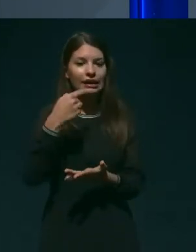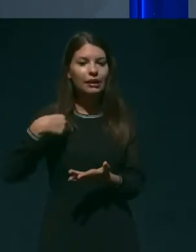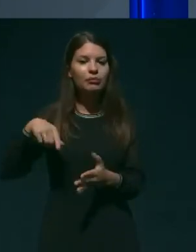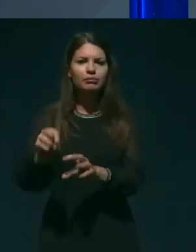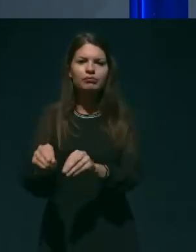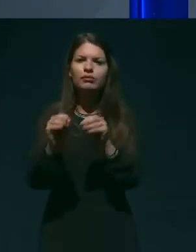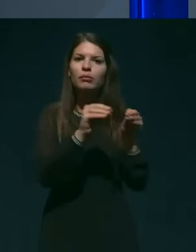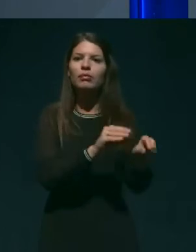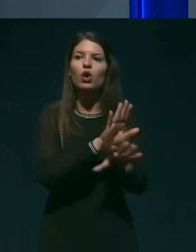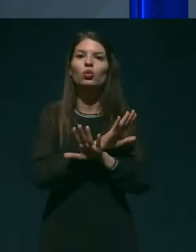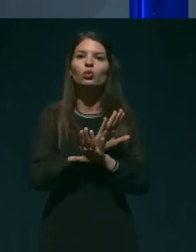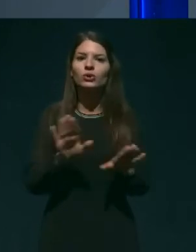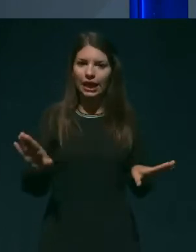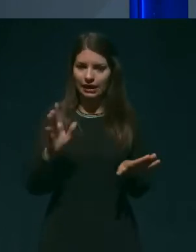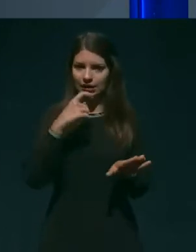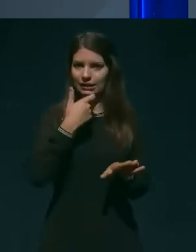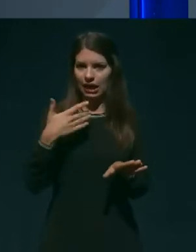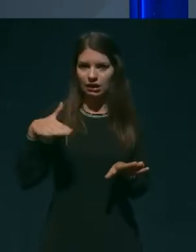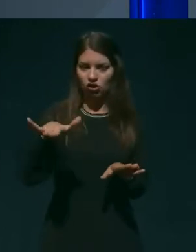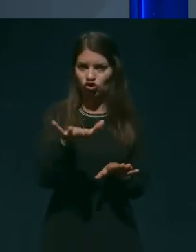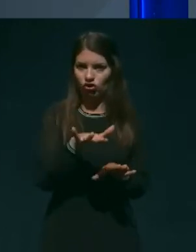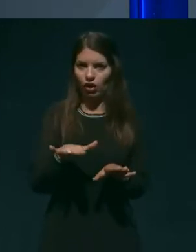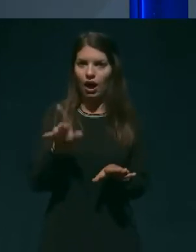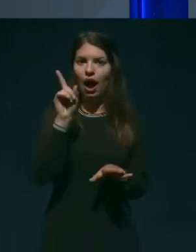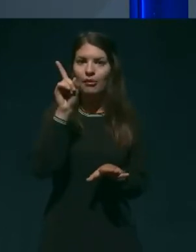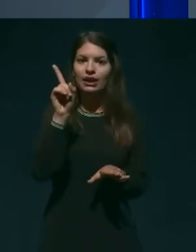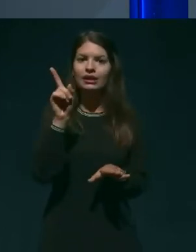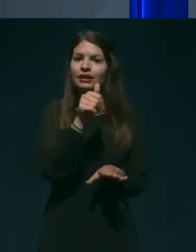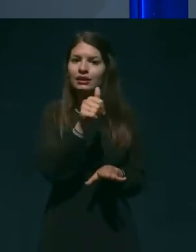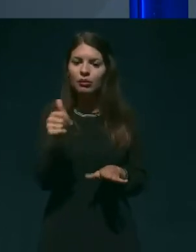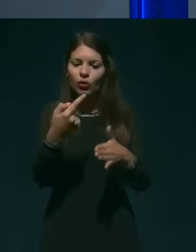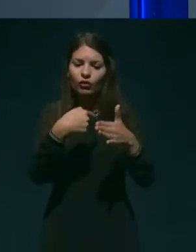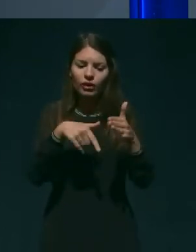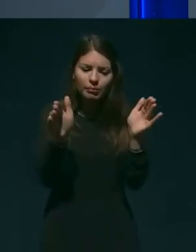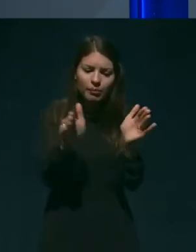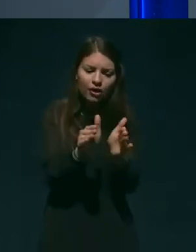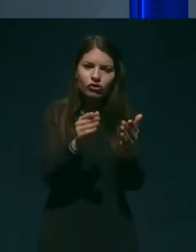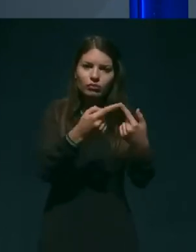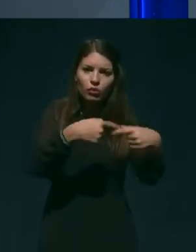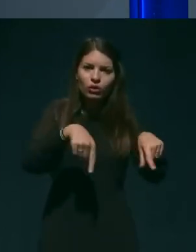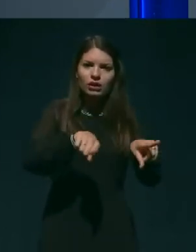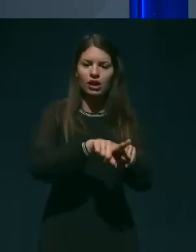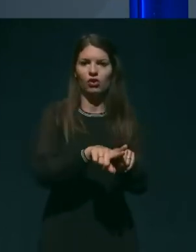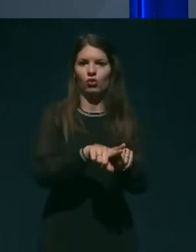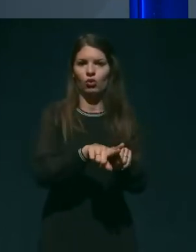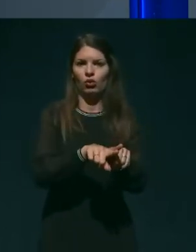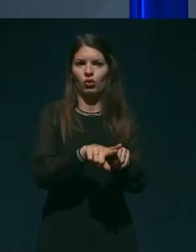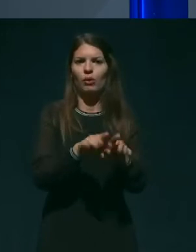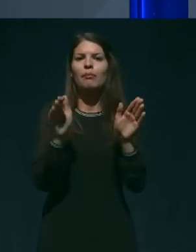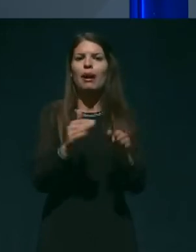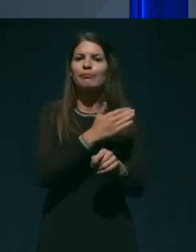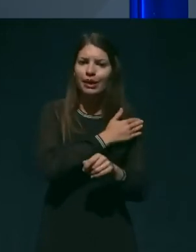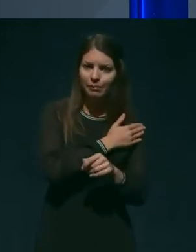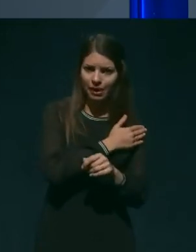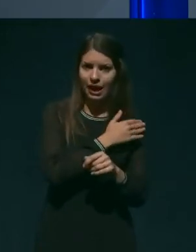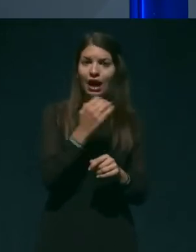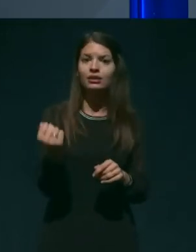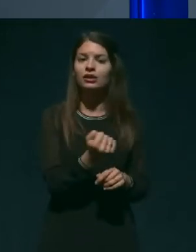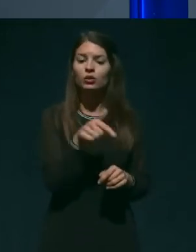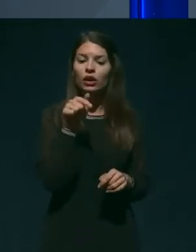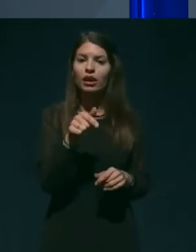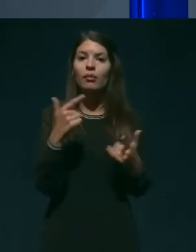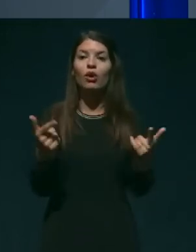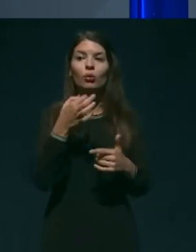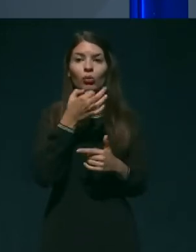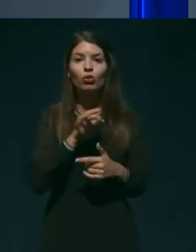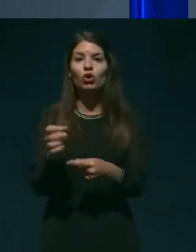starostnike, ampak da bi jih samo v manjšem delu razbremenili, zato da bi se lahko organizirali v samem domu